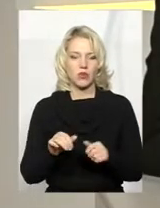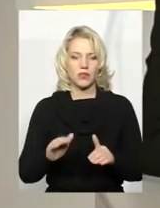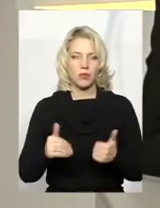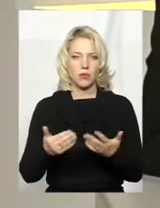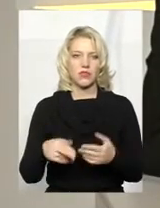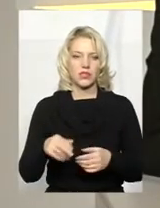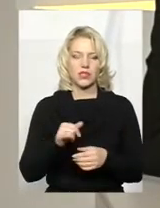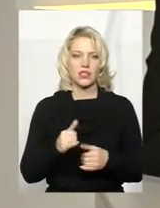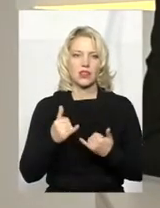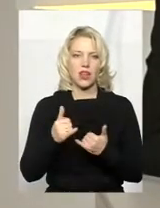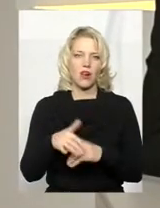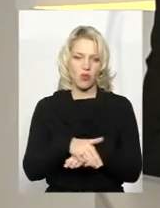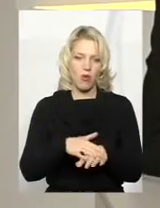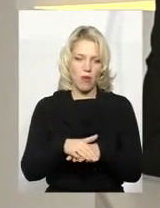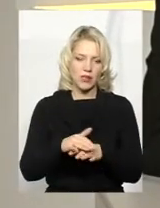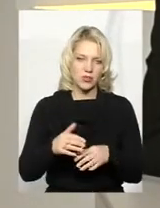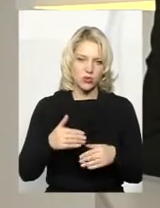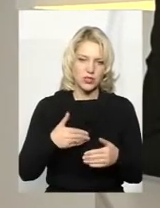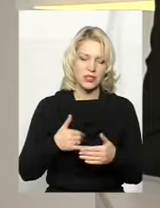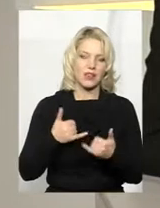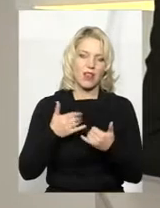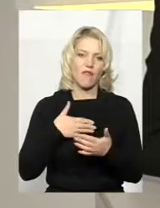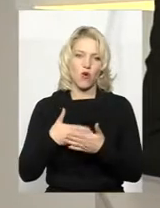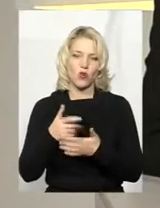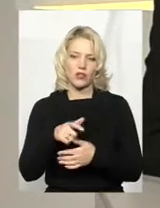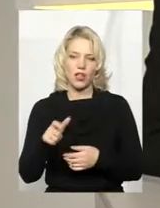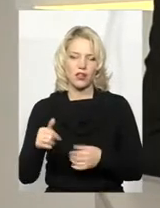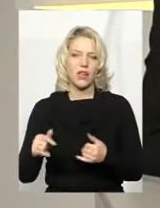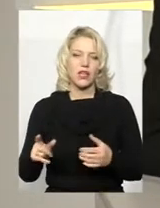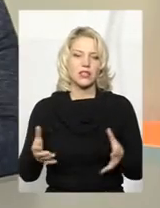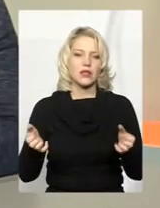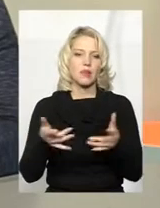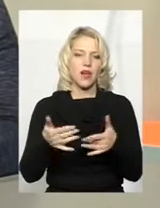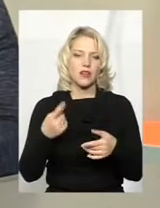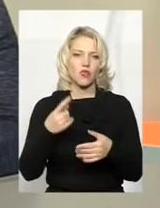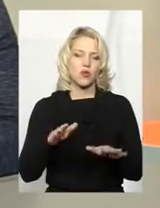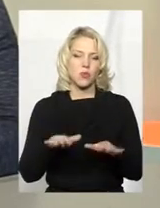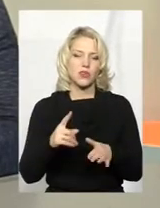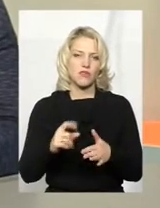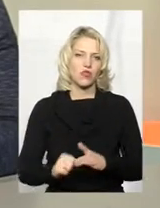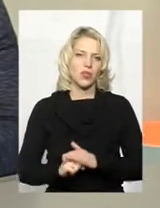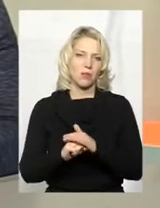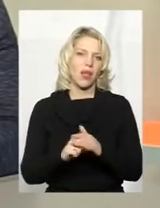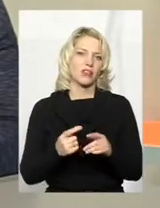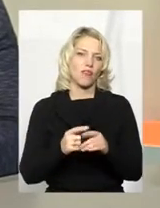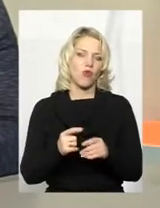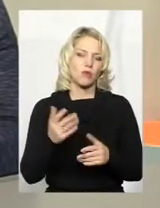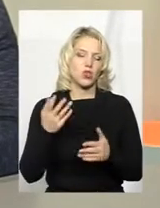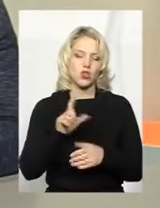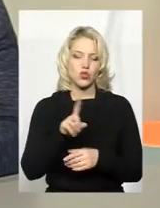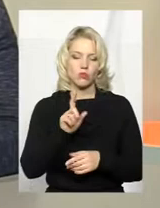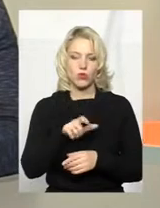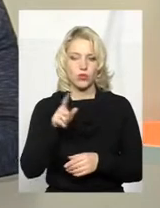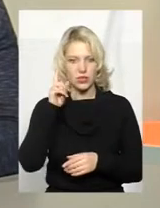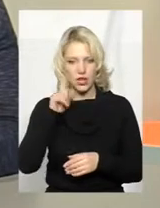громадськості, для волонтерів, зібрати їх в одному місці на одній платформі, щоб люди знали, якщо в міській раді потрібна для